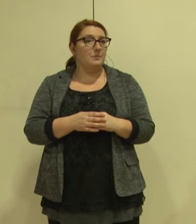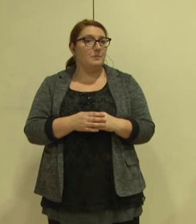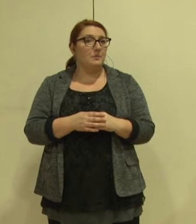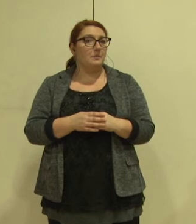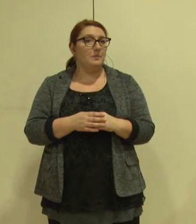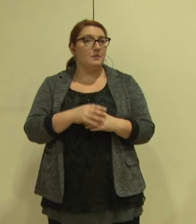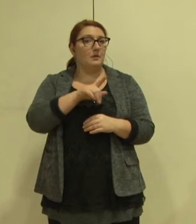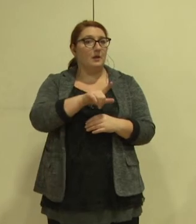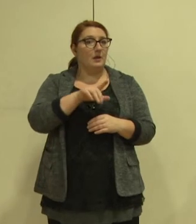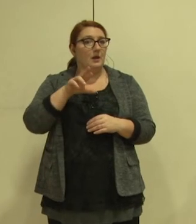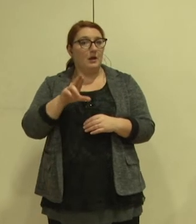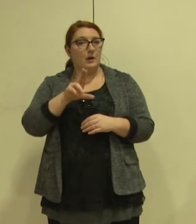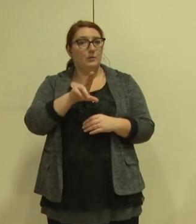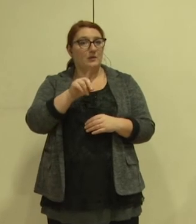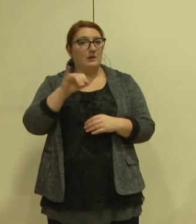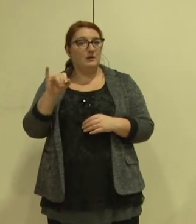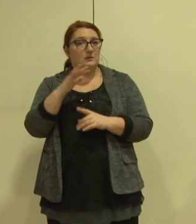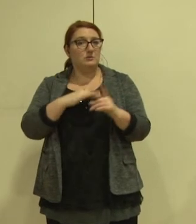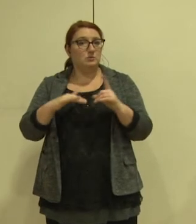LR, UDI, Société Civile.